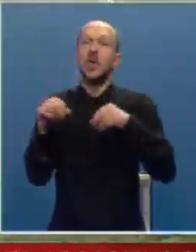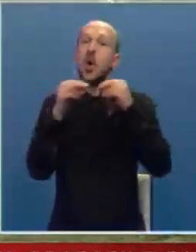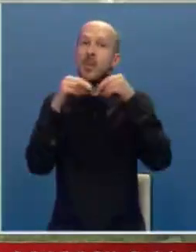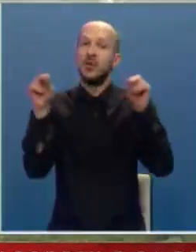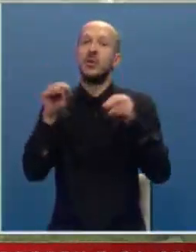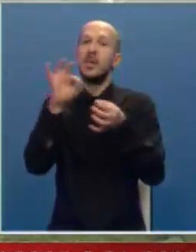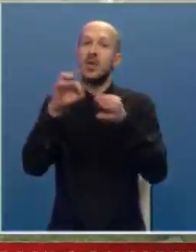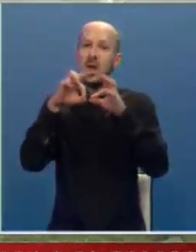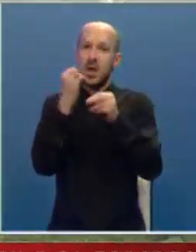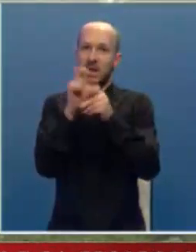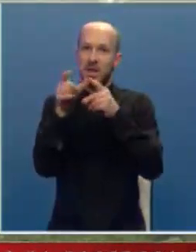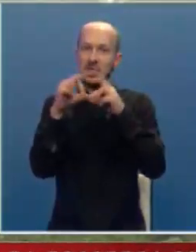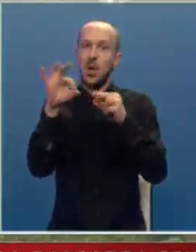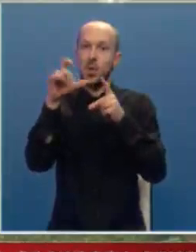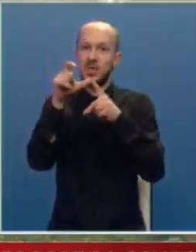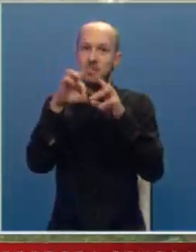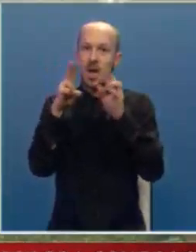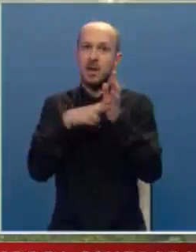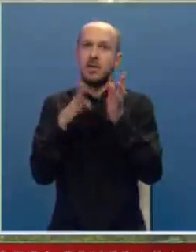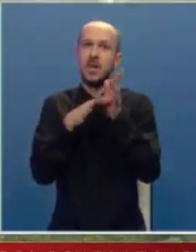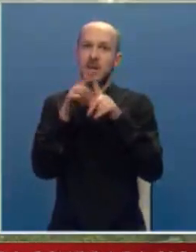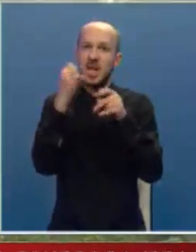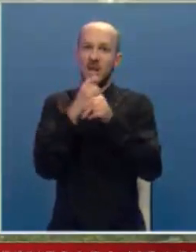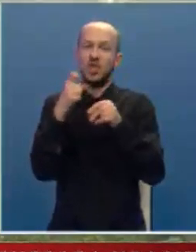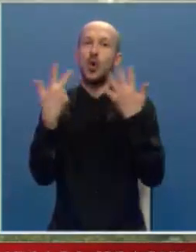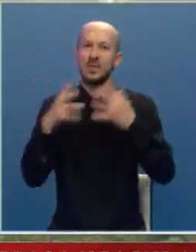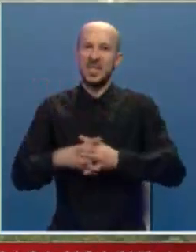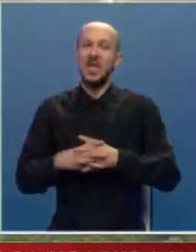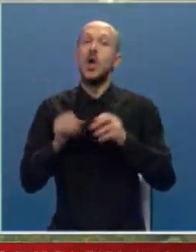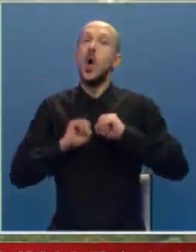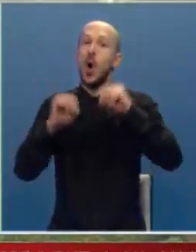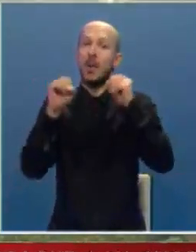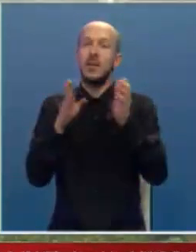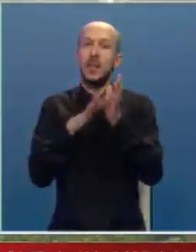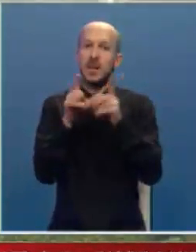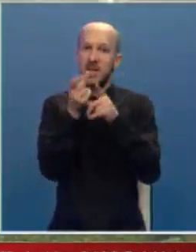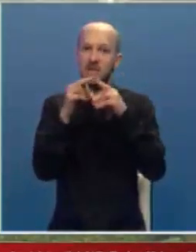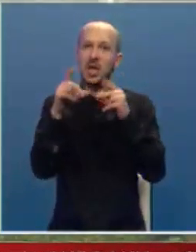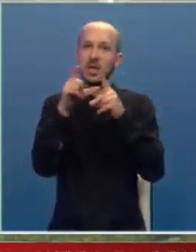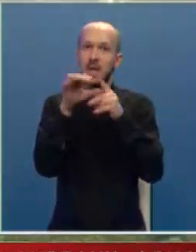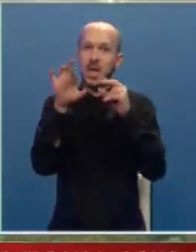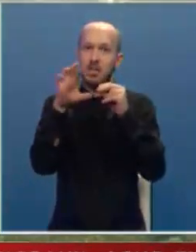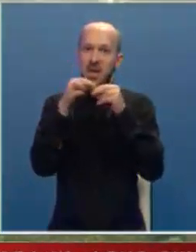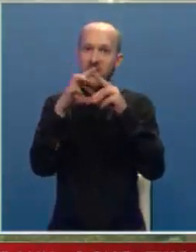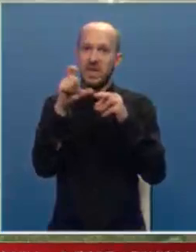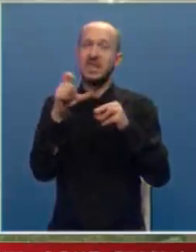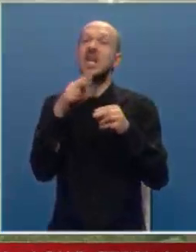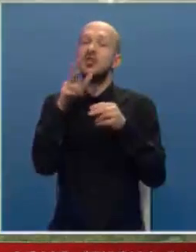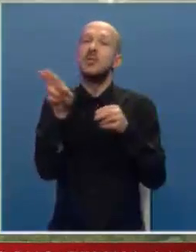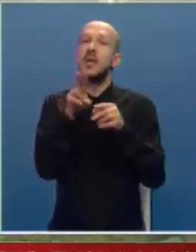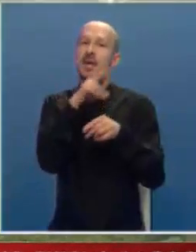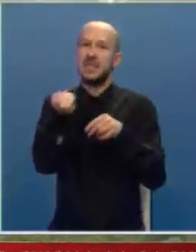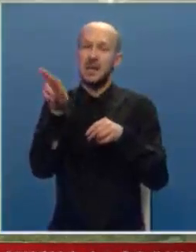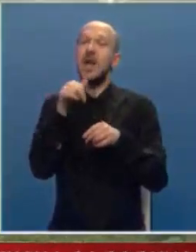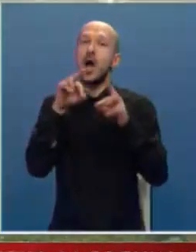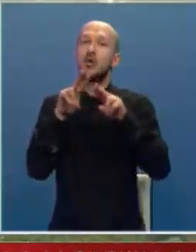obavješteno-bezbijednostne agencije Osmanu Mehmedagiću Osmici. Odbrane Mehmedagića i Debevca su tražile mjere zabrane,